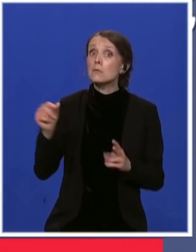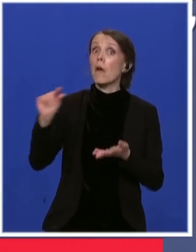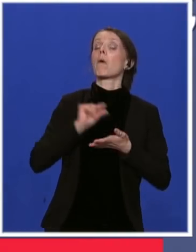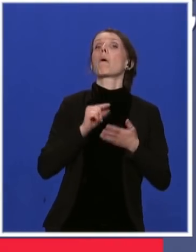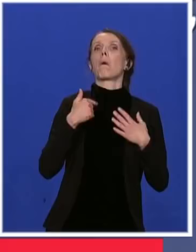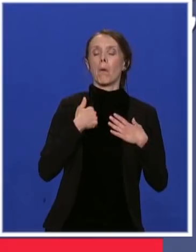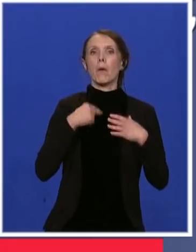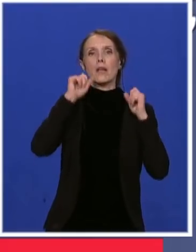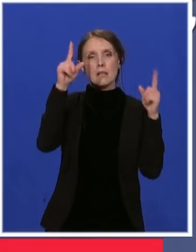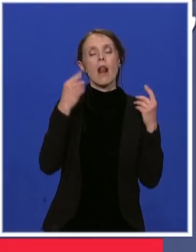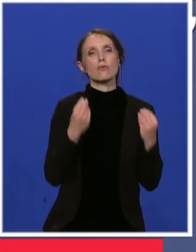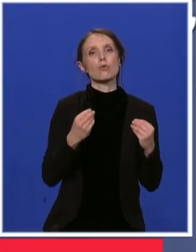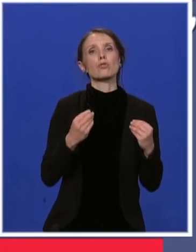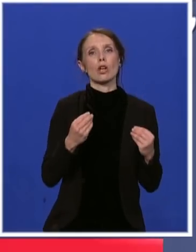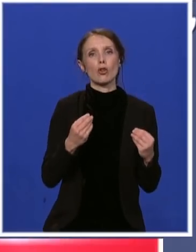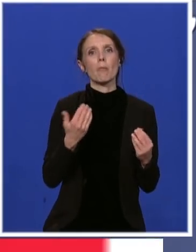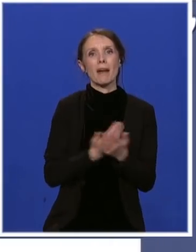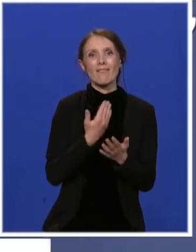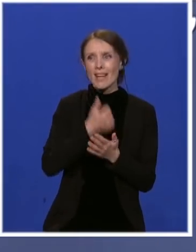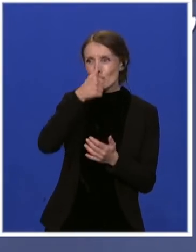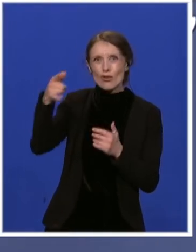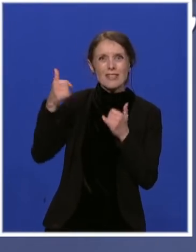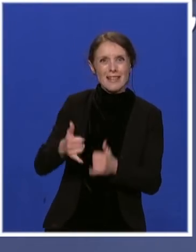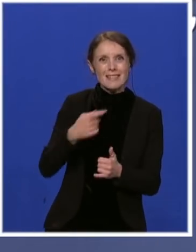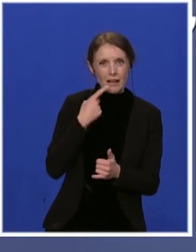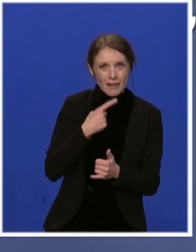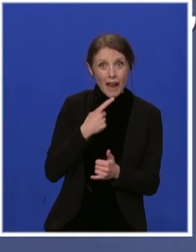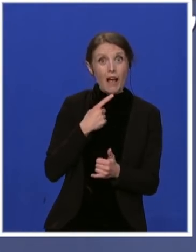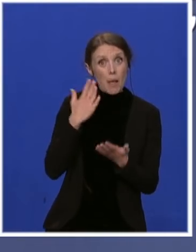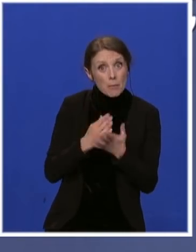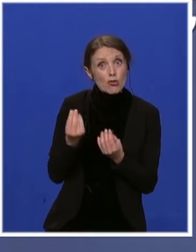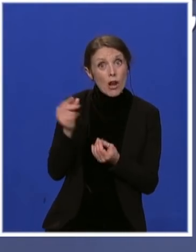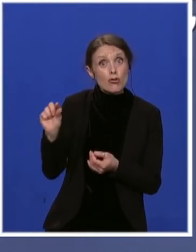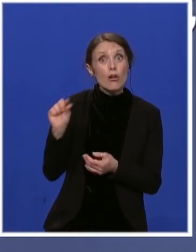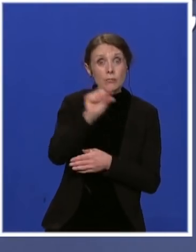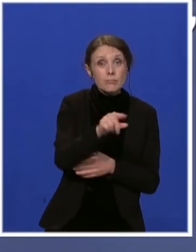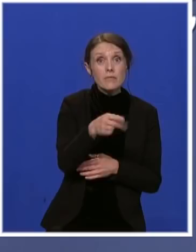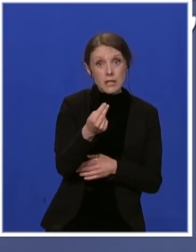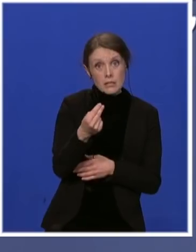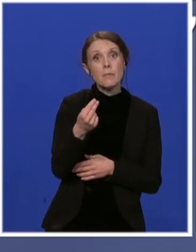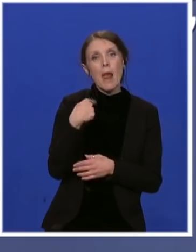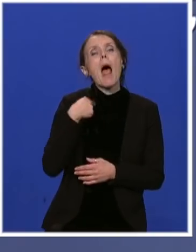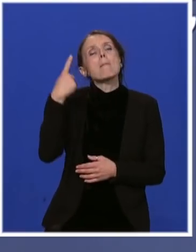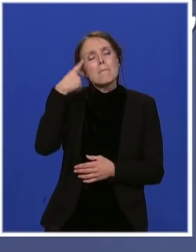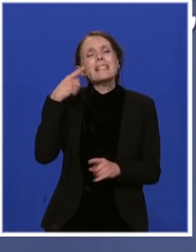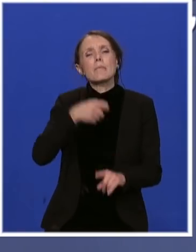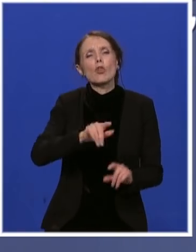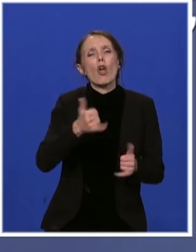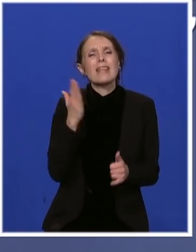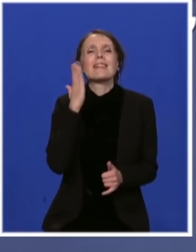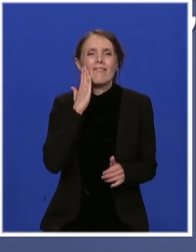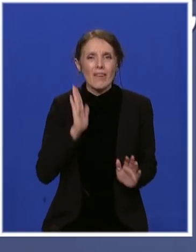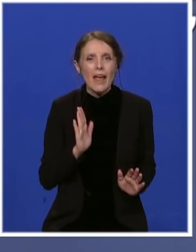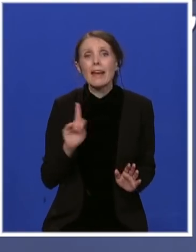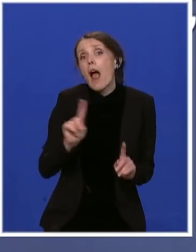iznenađujuće dobra vest ovo što ste vi komesar Verhilje rekli. Mi mislimo da je to fair ali nismo očekivali nismo